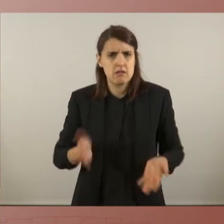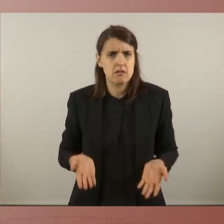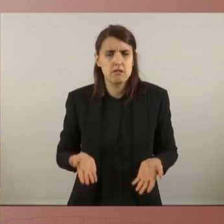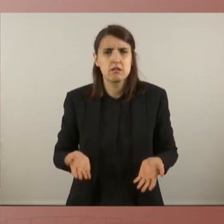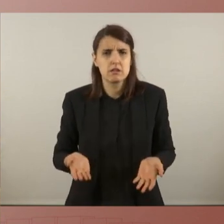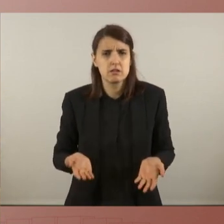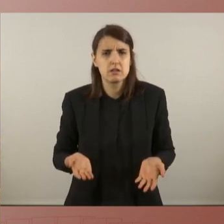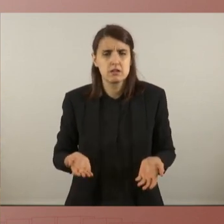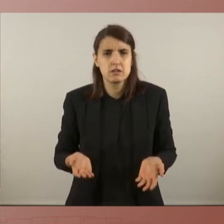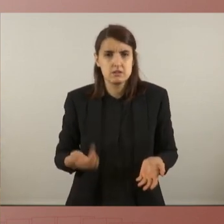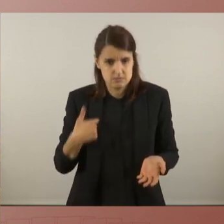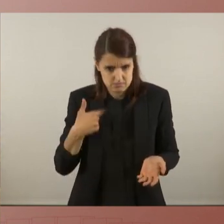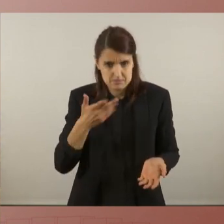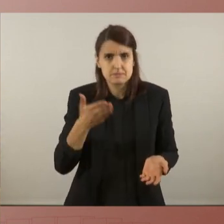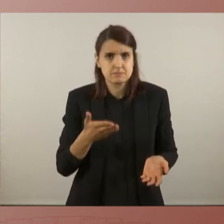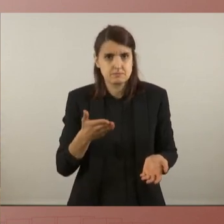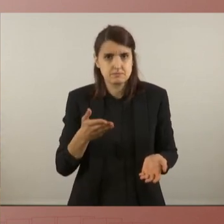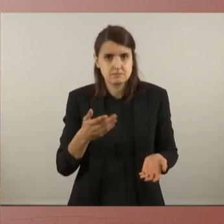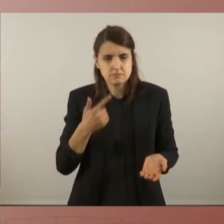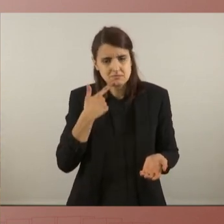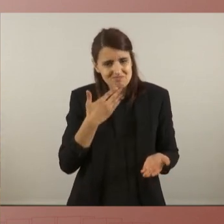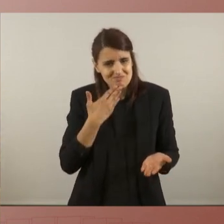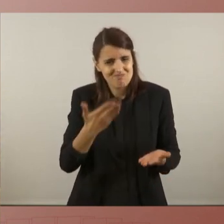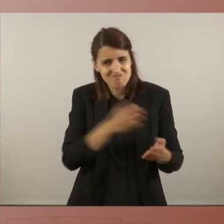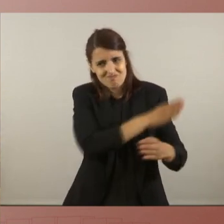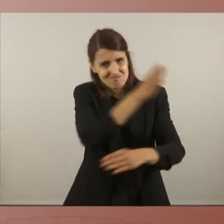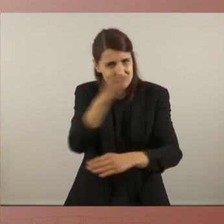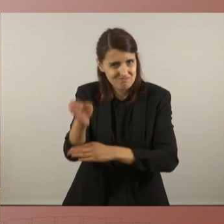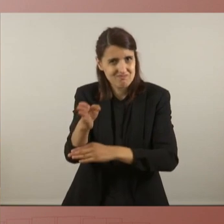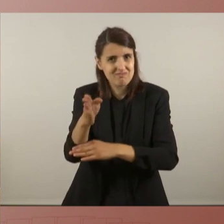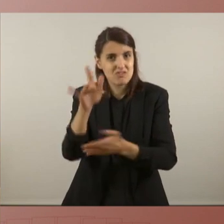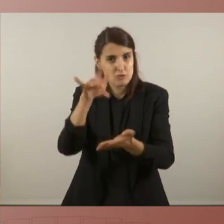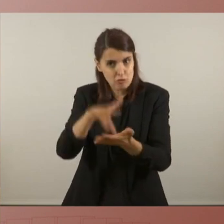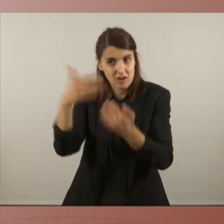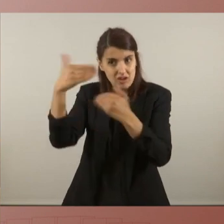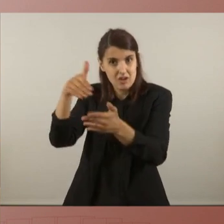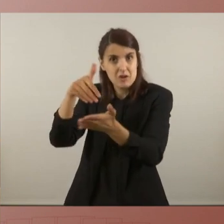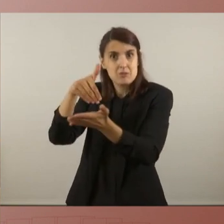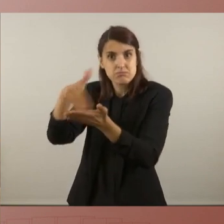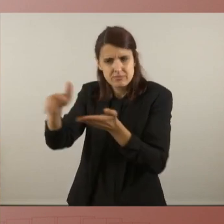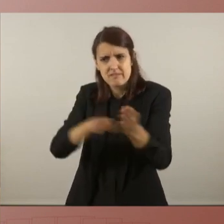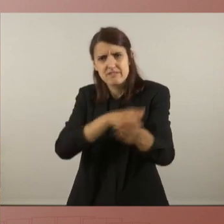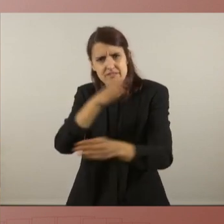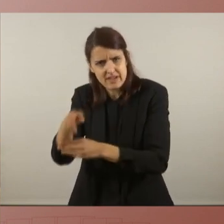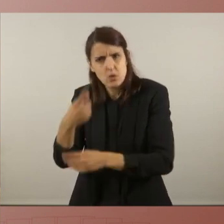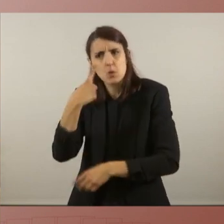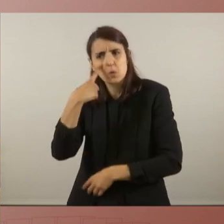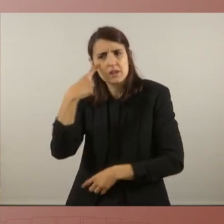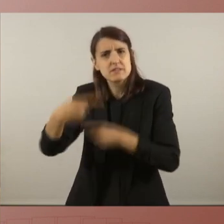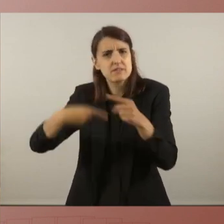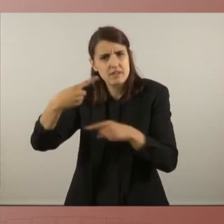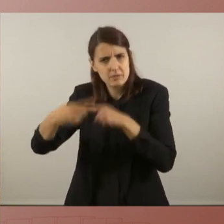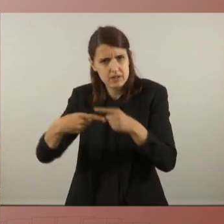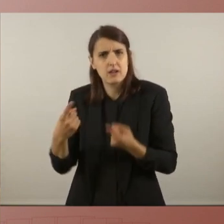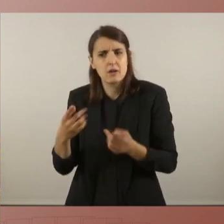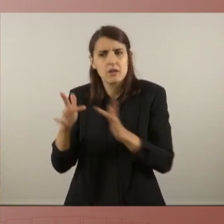vagin a aturar desnonaments que hi siguin a peu de carrer que coneguin les famílies que coneguin de prova aquesta realitat